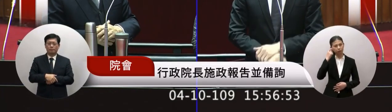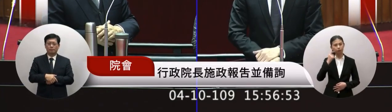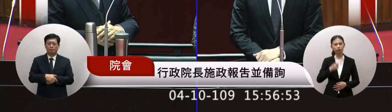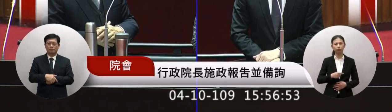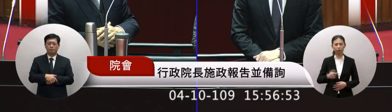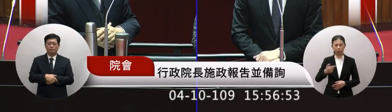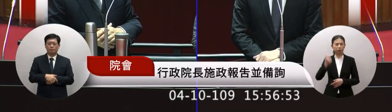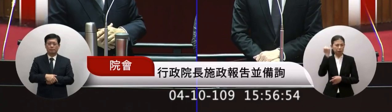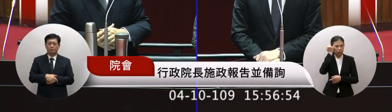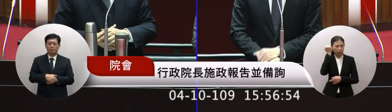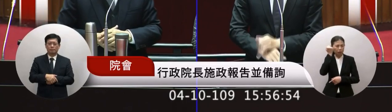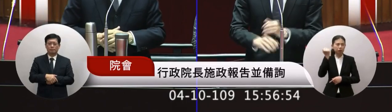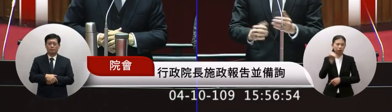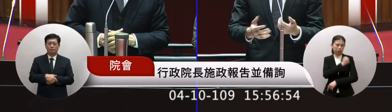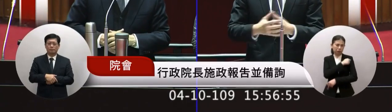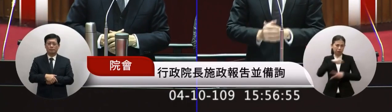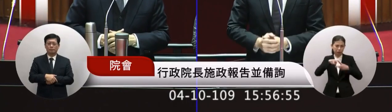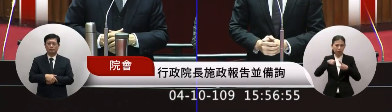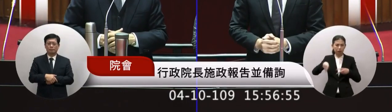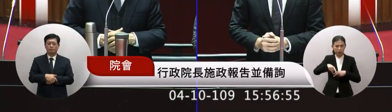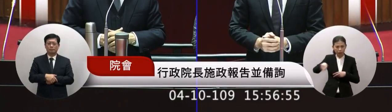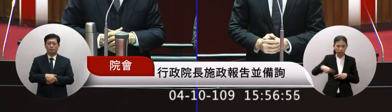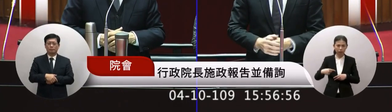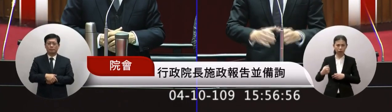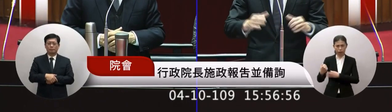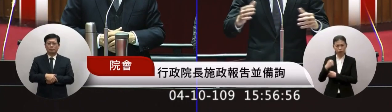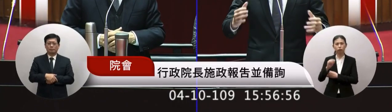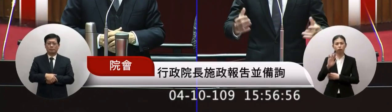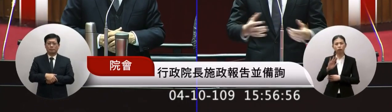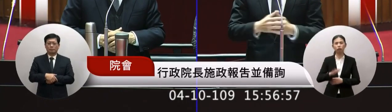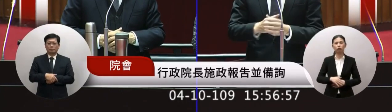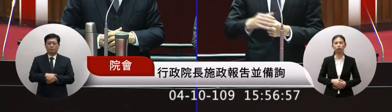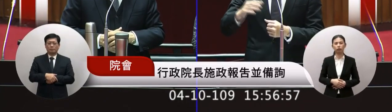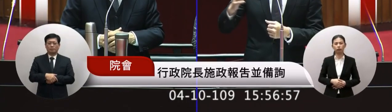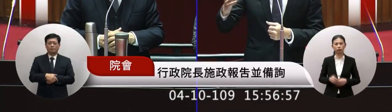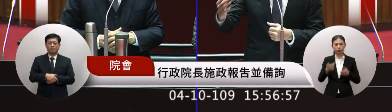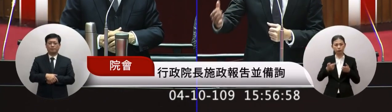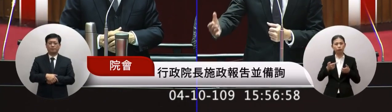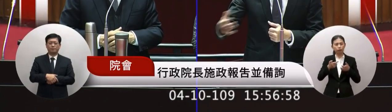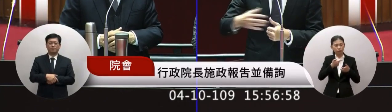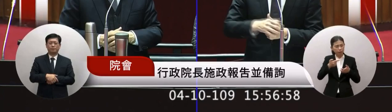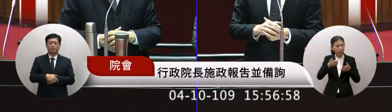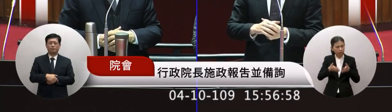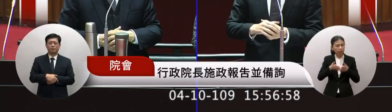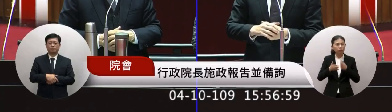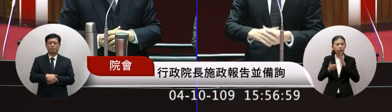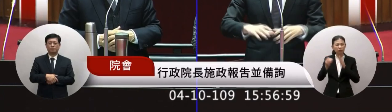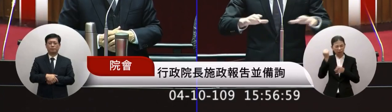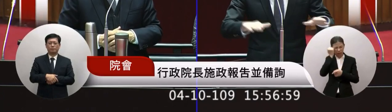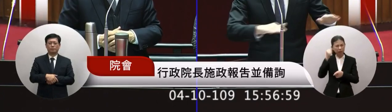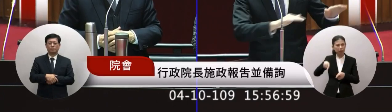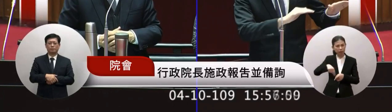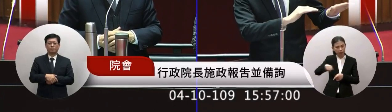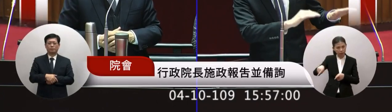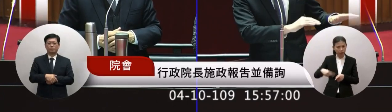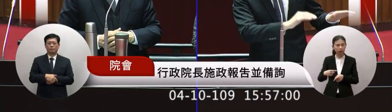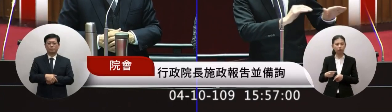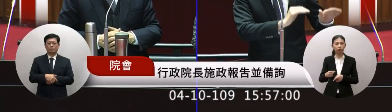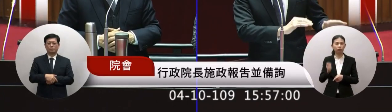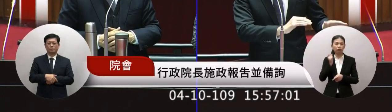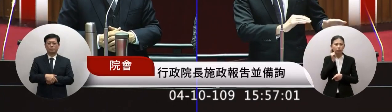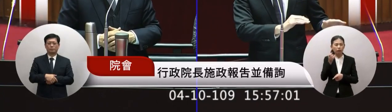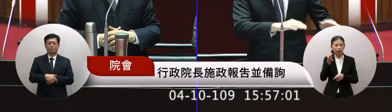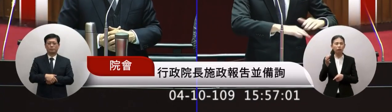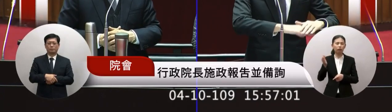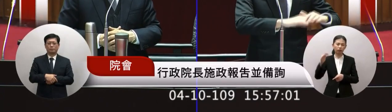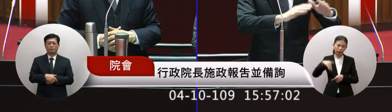艱苦的勞工他也不是說他沒有打拚所以說我最重要的是說我們這裡最艱苦的這點還有包括他的收集